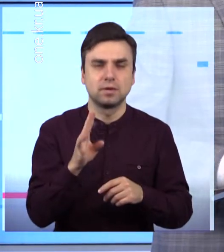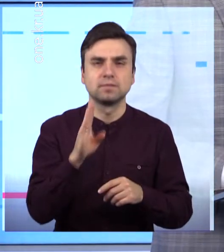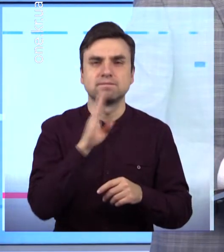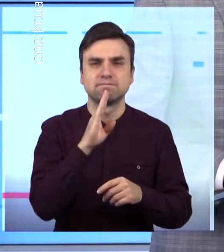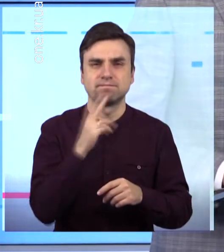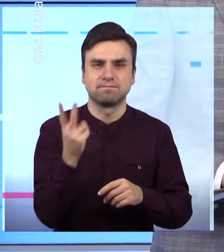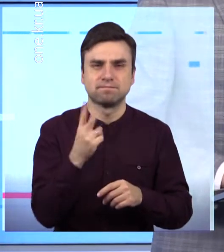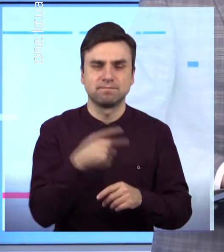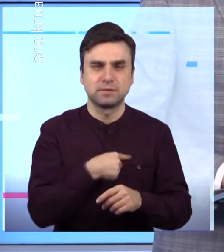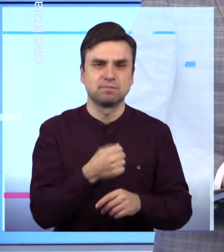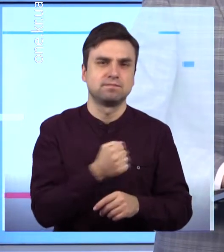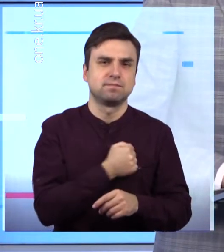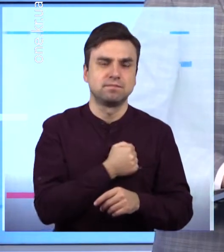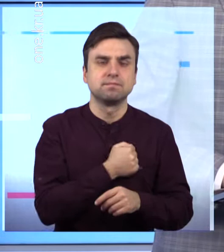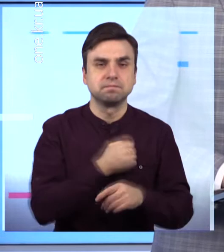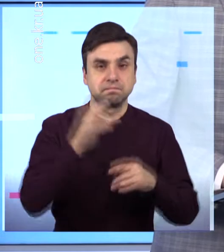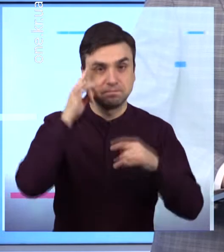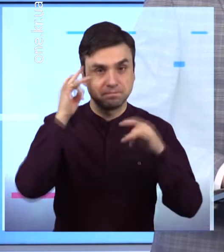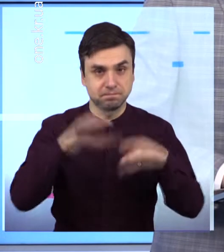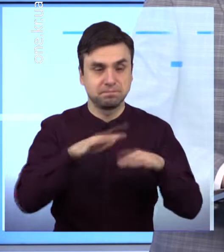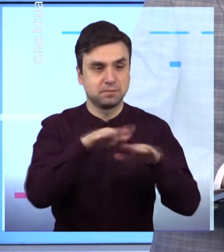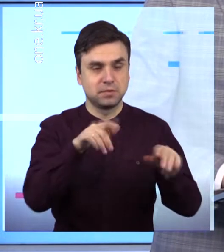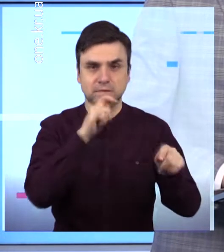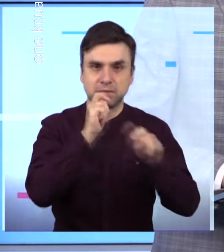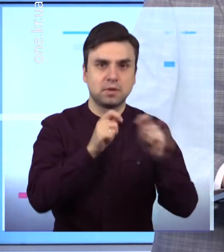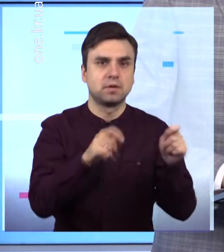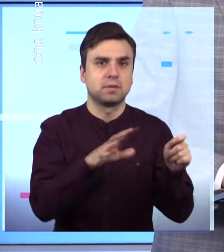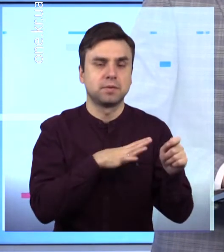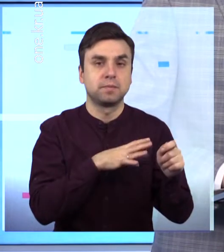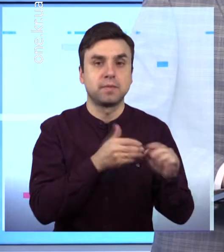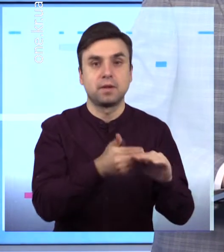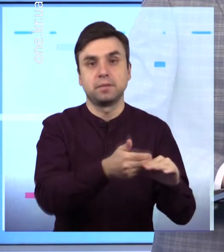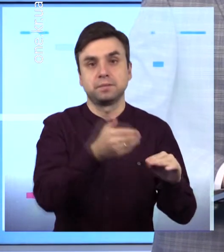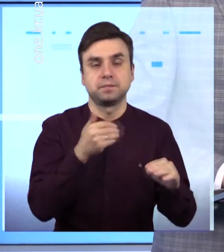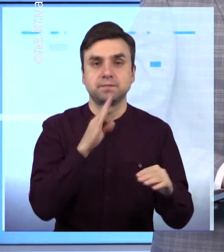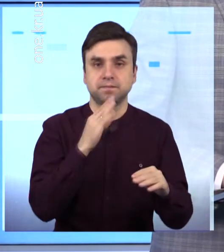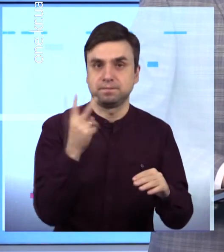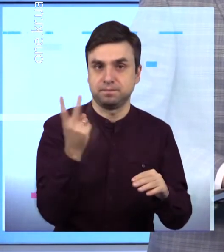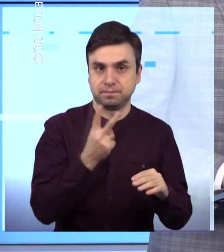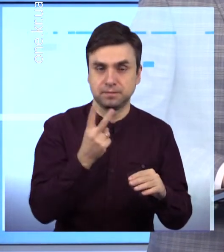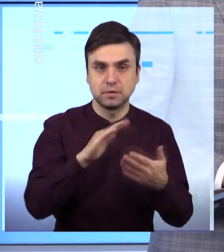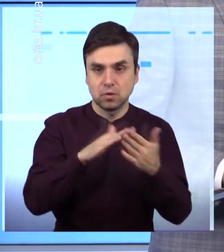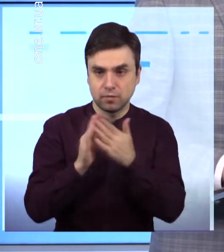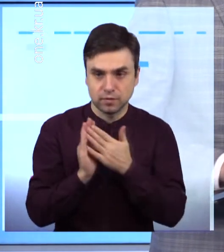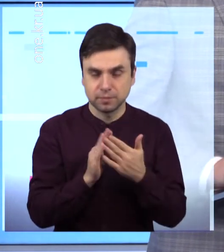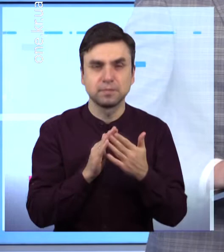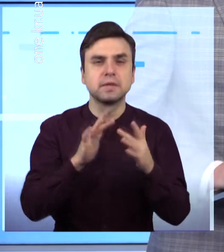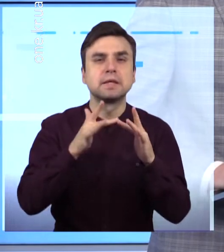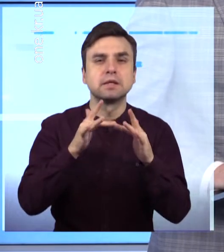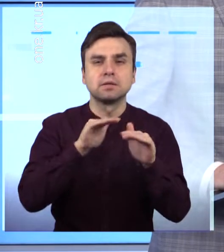Для цього дві молоді жінки раніше створили благодійний фонд Все через соцмережі Саме туди малеча із